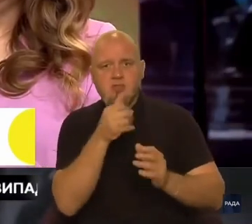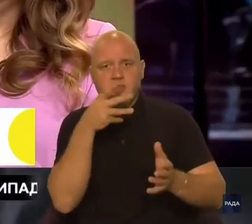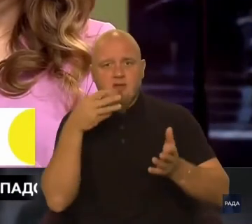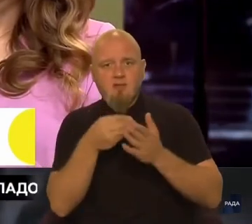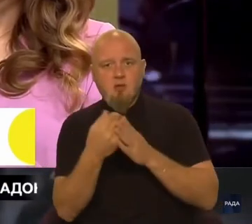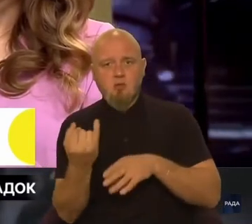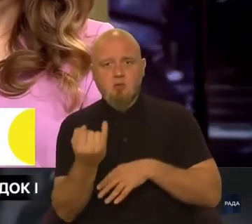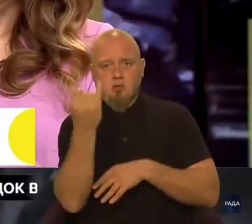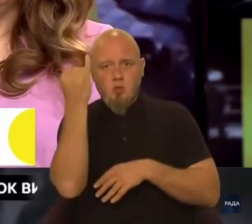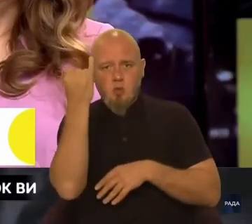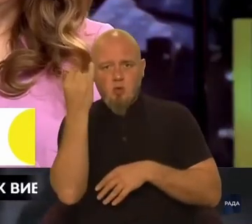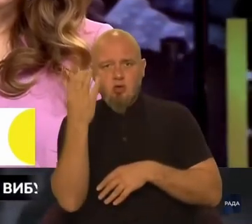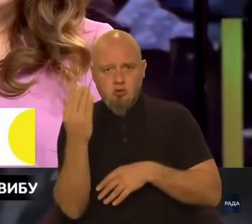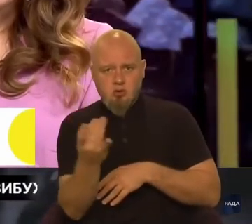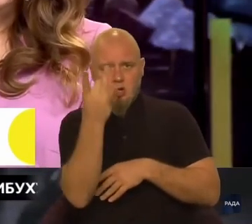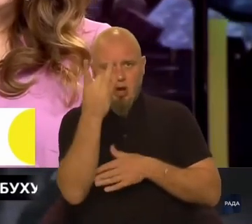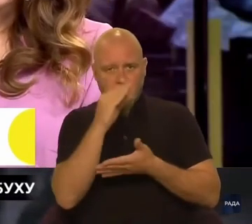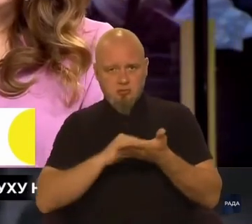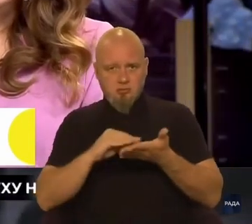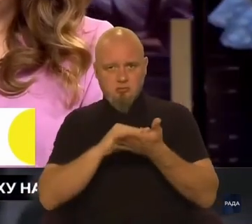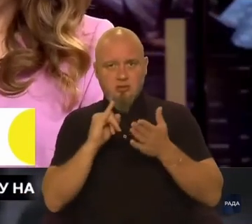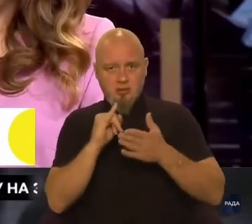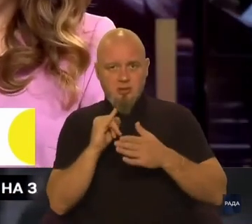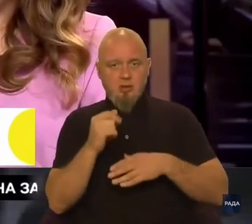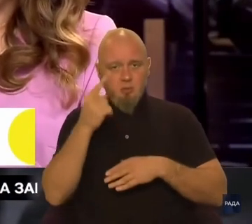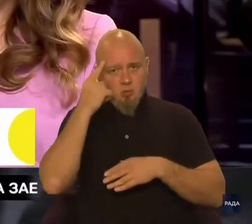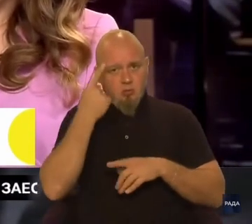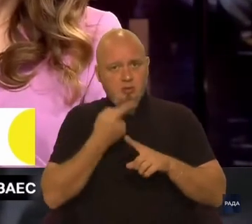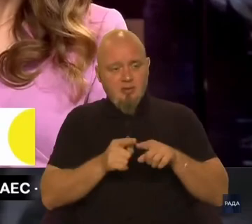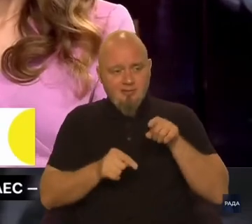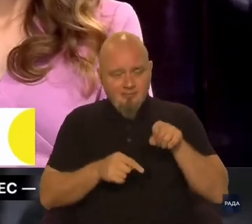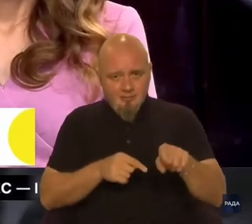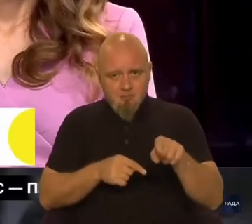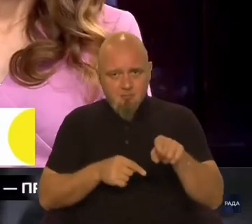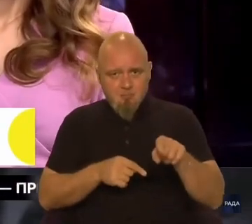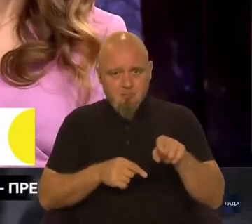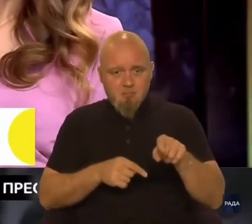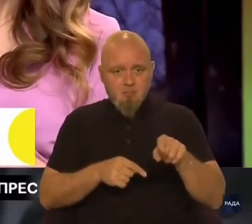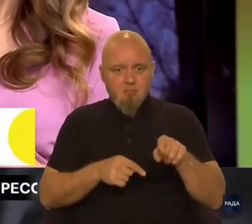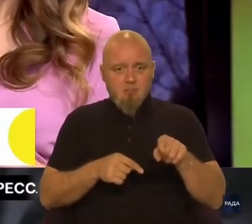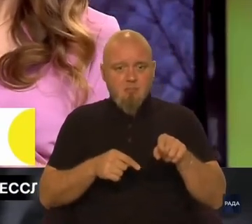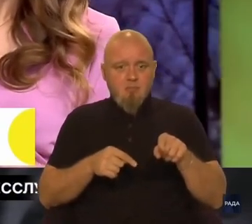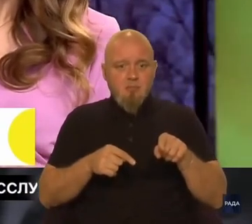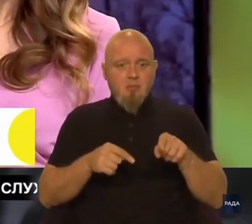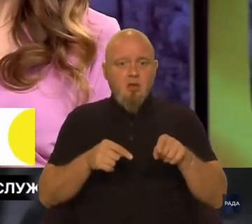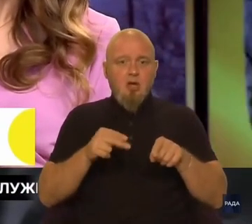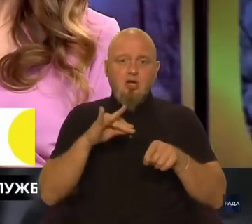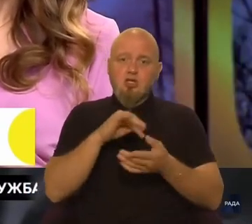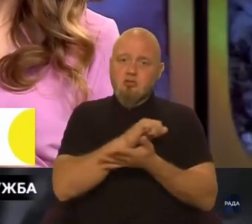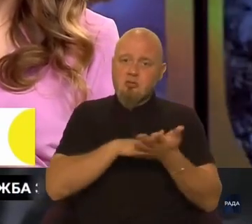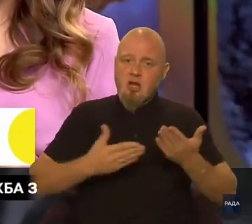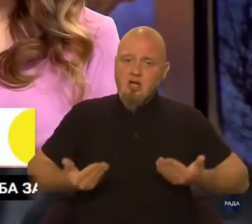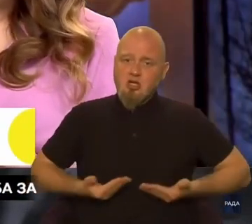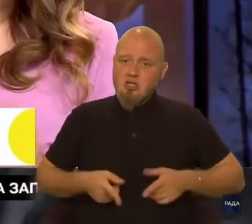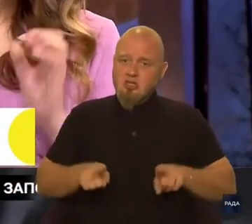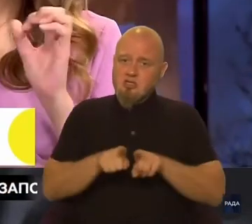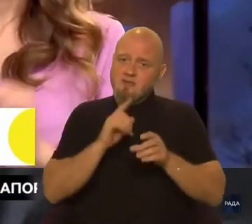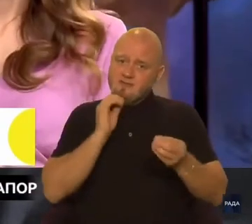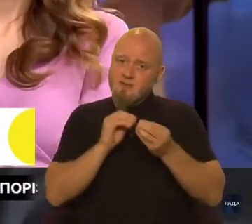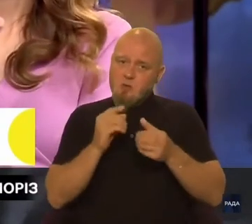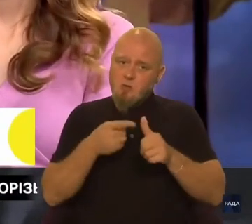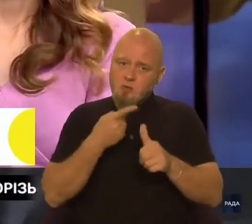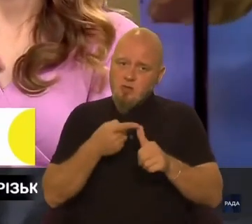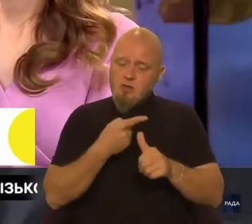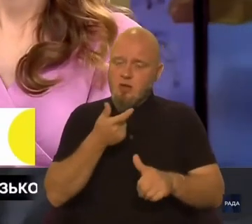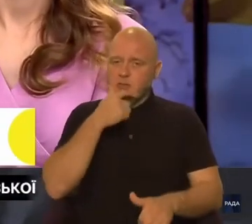власну історію ще раз і подумати над тим, що далі жити з такою назвою. Так. Пане